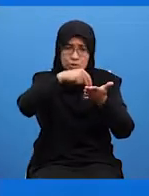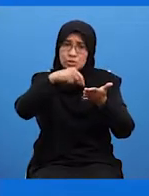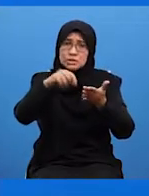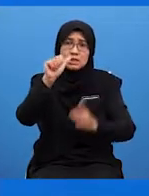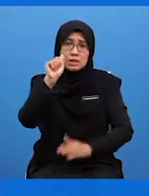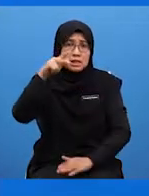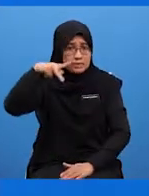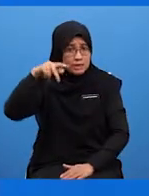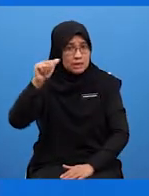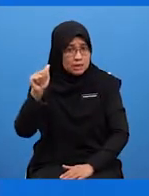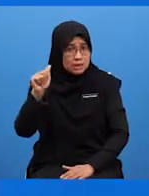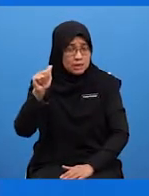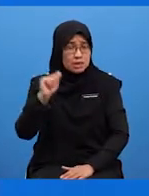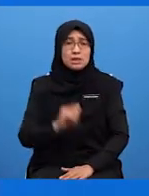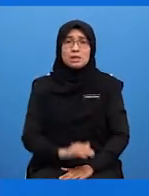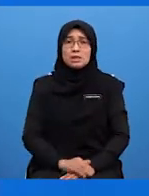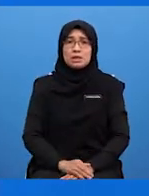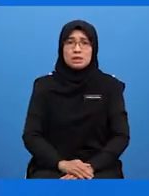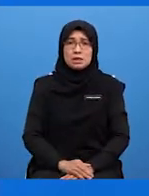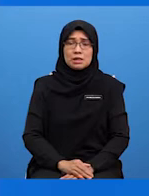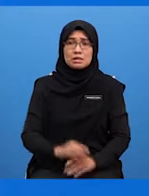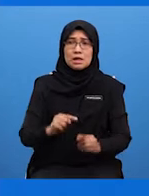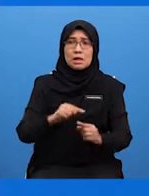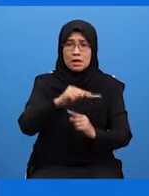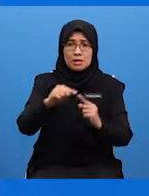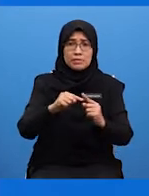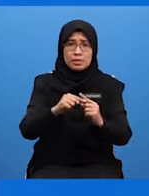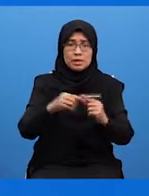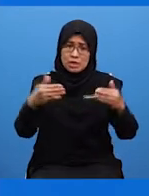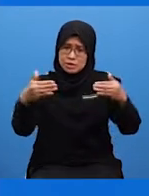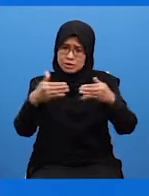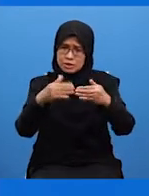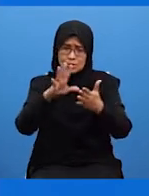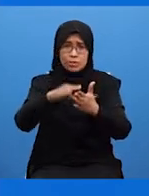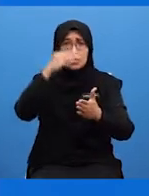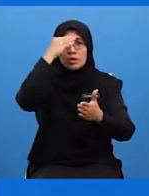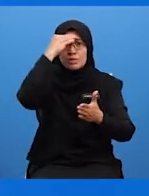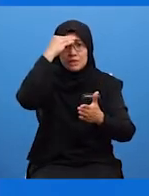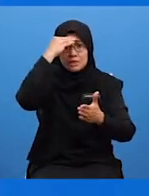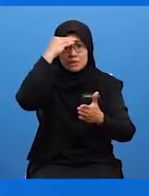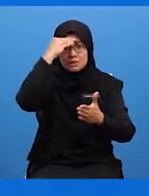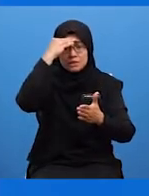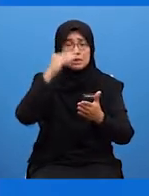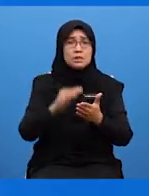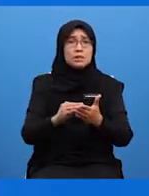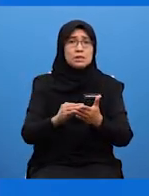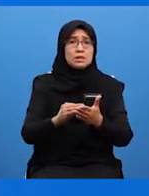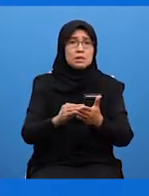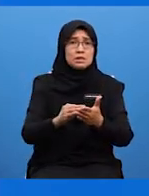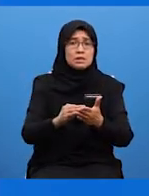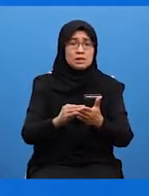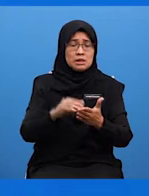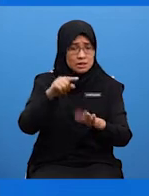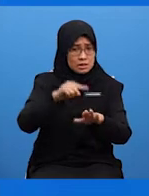Yes, sebab apa Bila mereka ataupun pelajar-pelajar menyambungkan pelajar Dalam bidang degree ke Masters ke